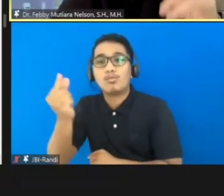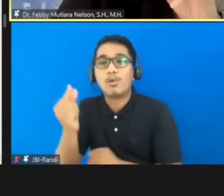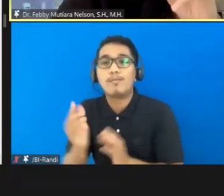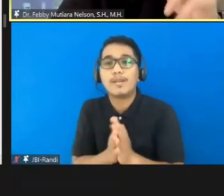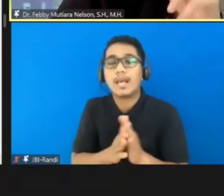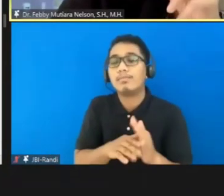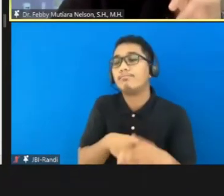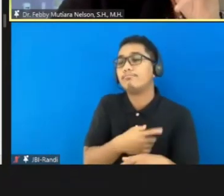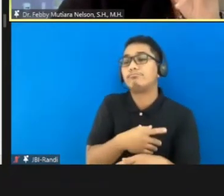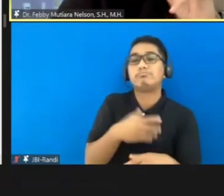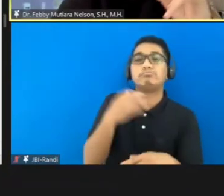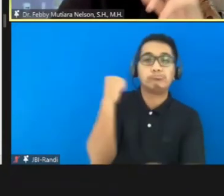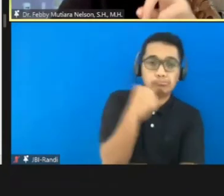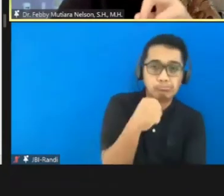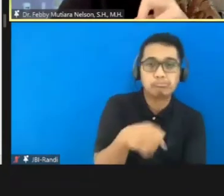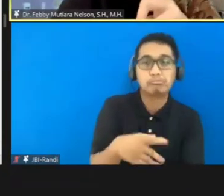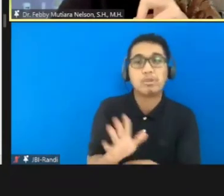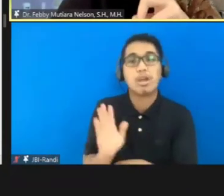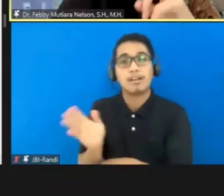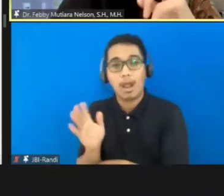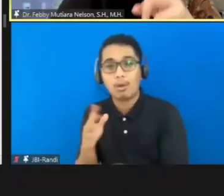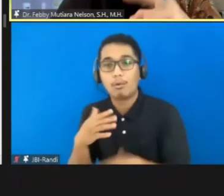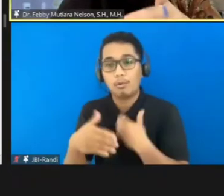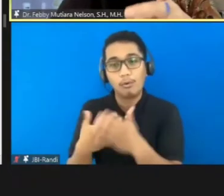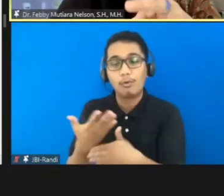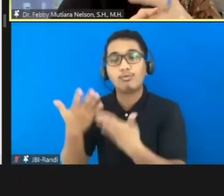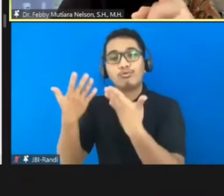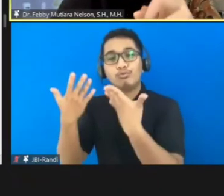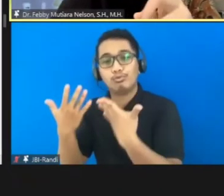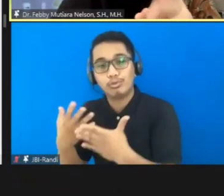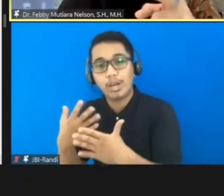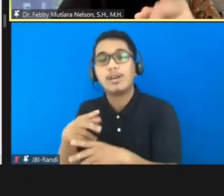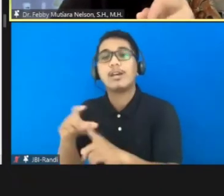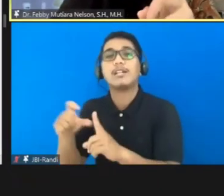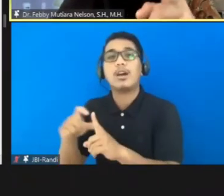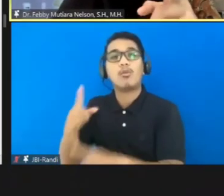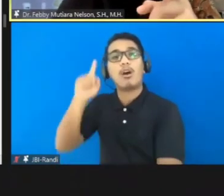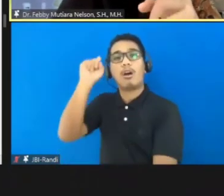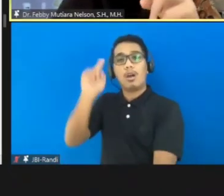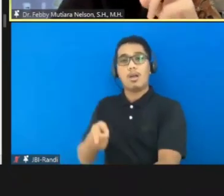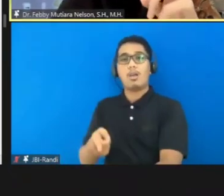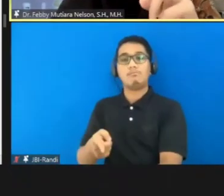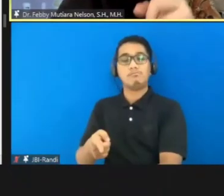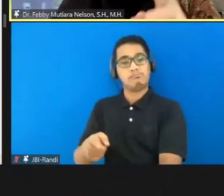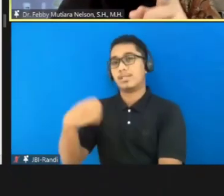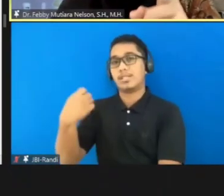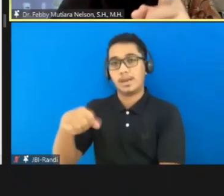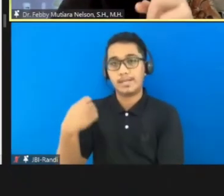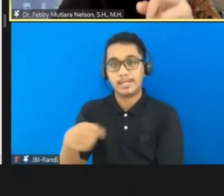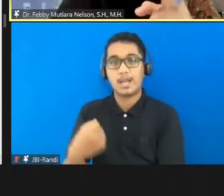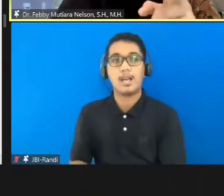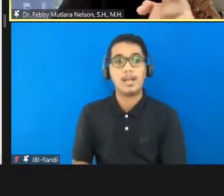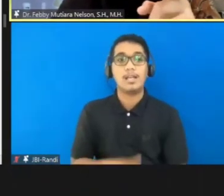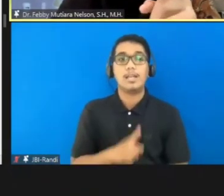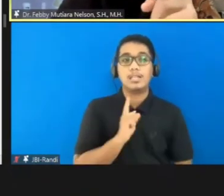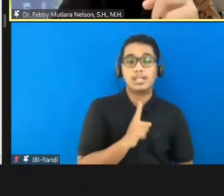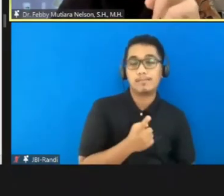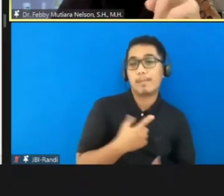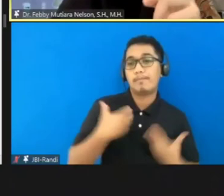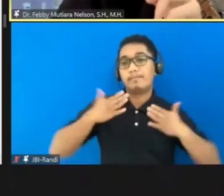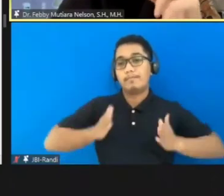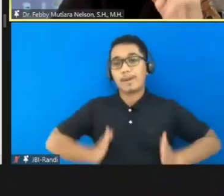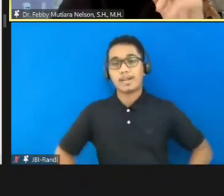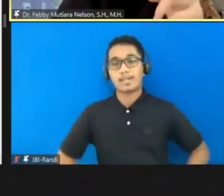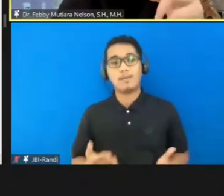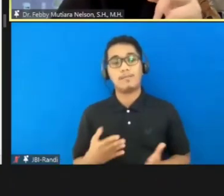negosiasi penuntut umum dan terdakwa. Kalau itu dilakukan di dalam setelah dakwaan dibacakan, itu tidak ada lagi itu. Itu kan perannya hanya dihakim full. Nah tadi